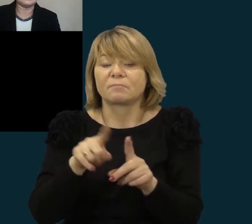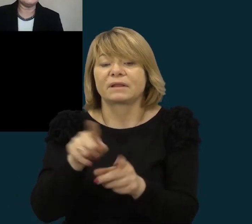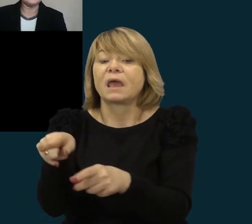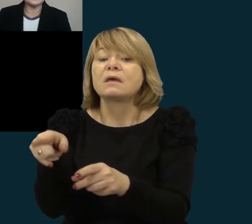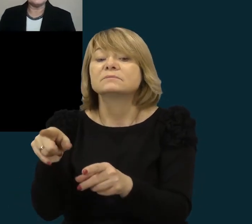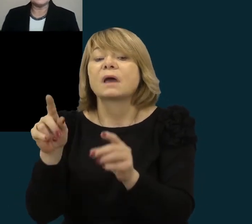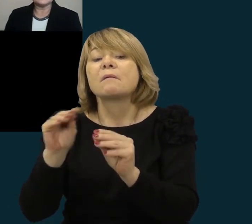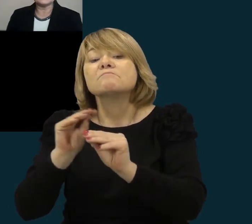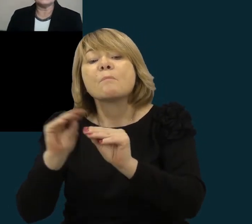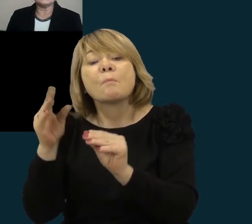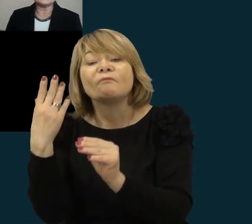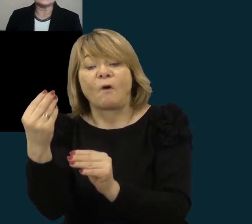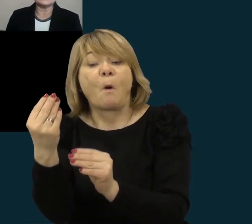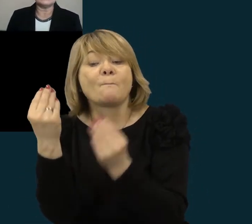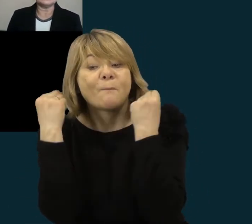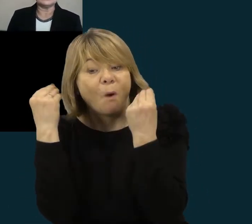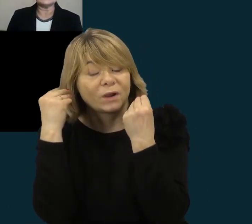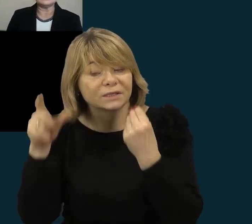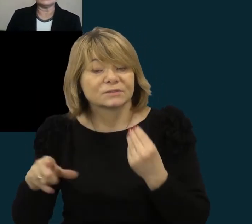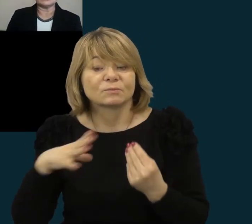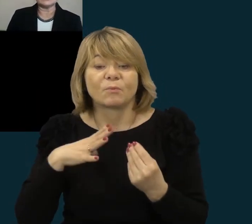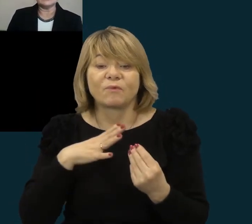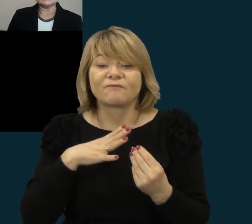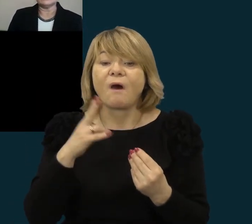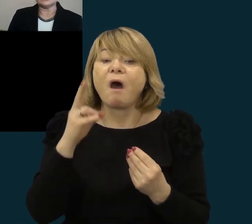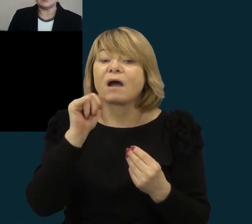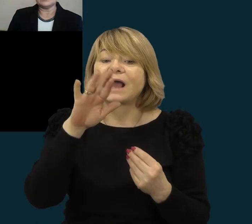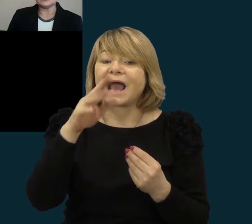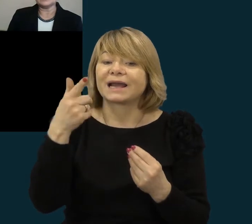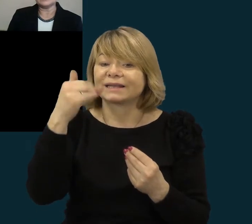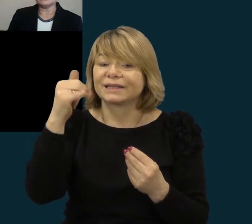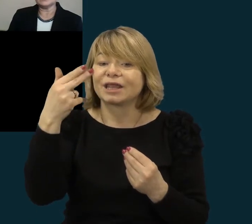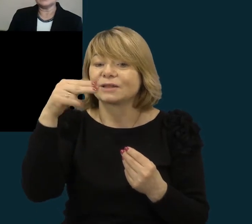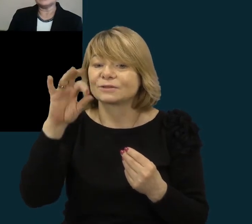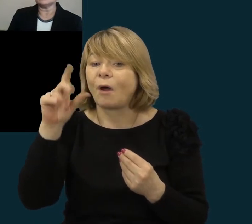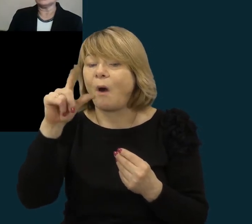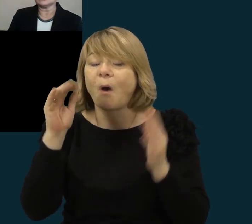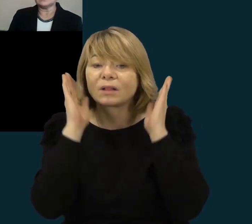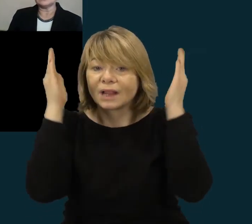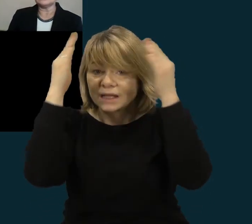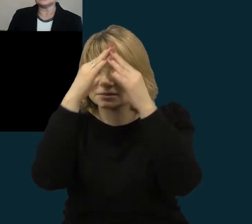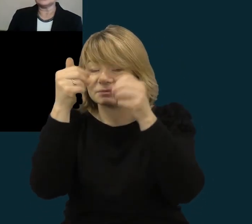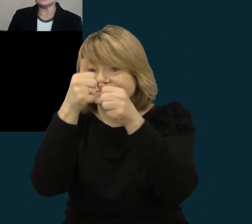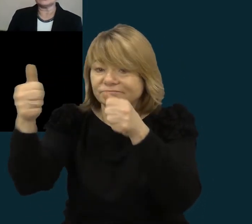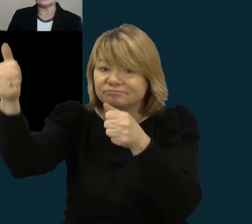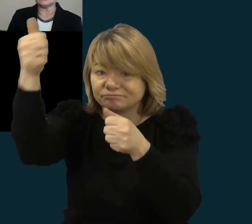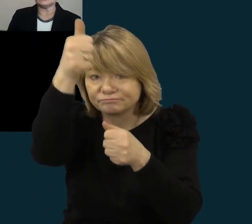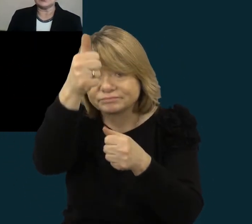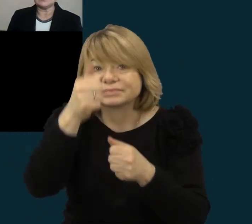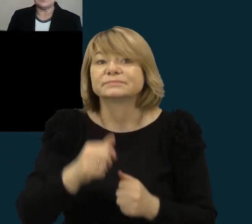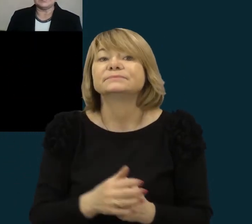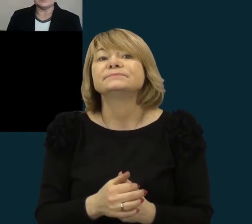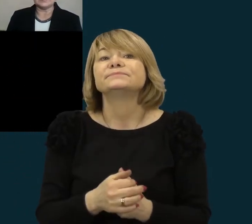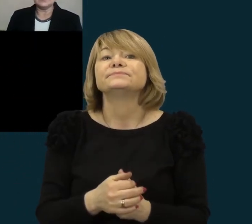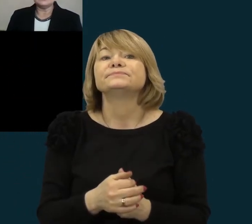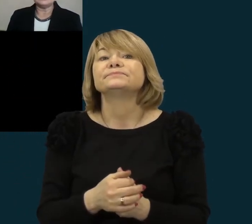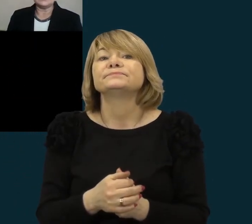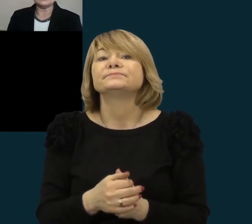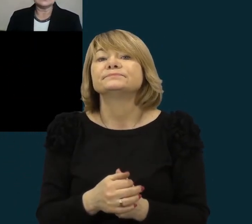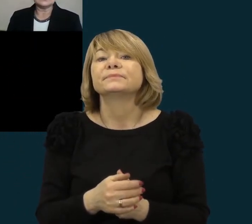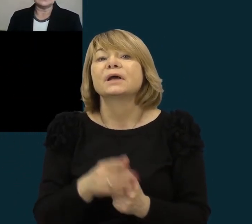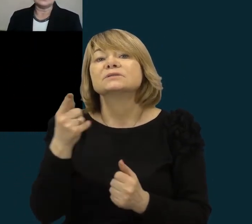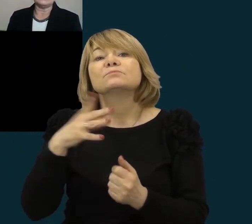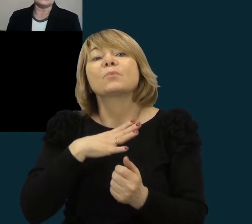Sidabravo parapijos šis žmogus tarnavo tris metus. Savo žemišką kelionę baigė 1880 metais.